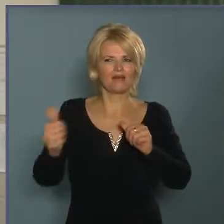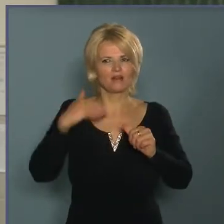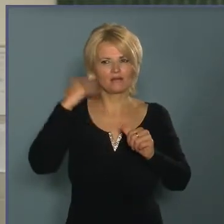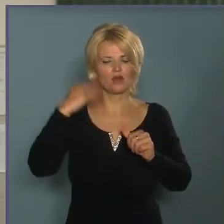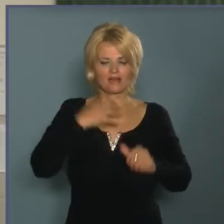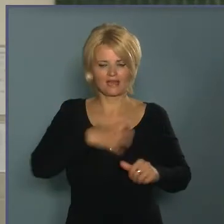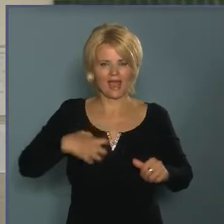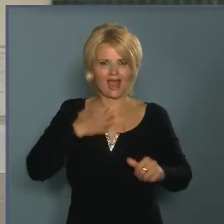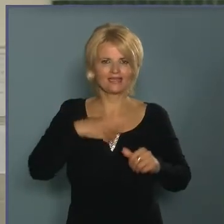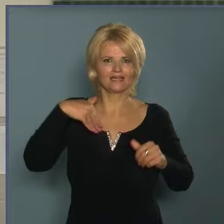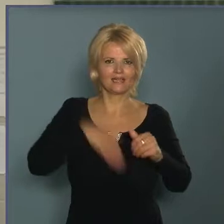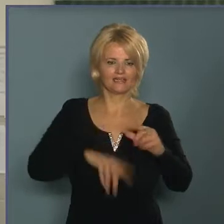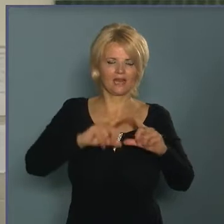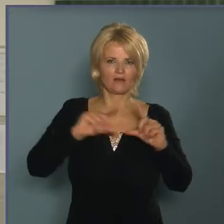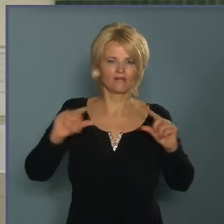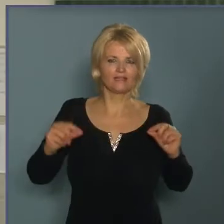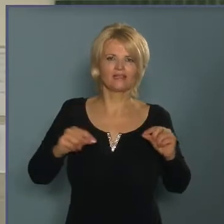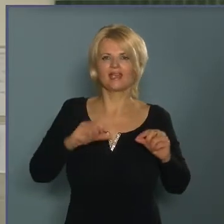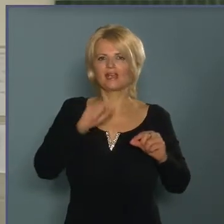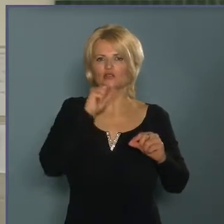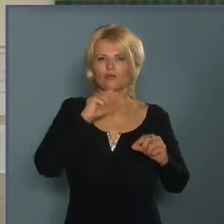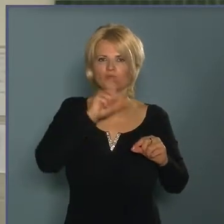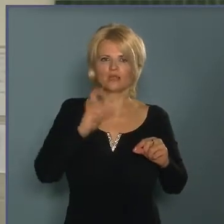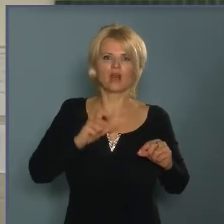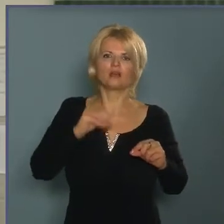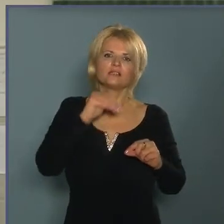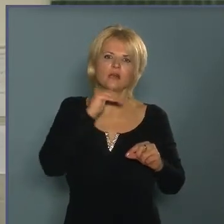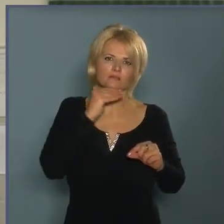Felvidéken, Délvidéken, Somogyban, Zalában, Szatmárban.